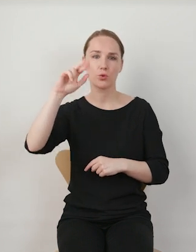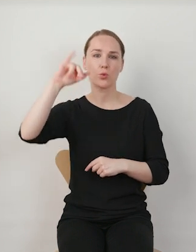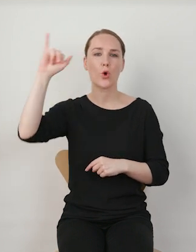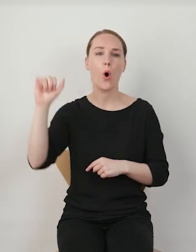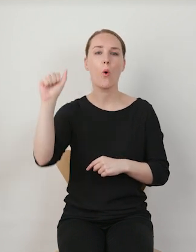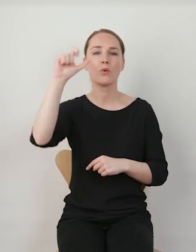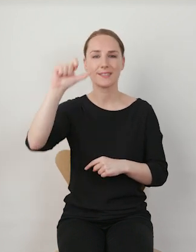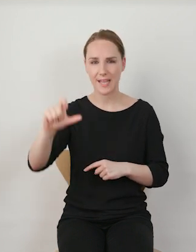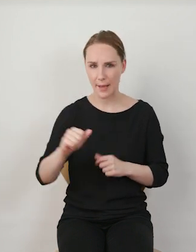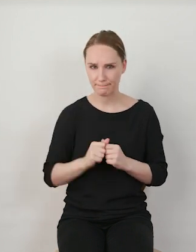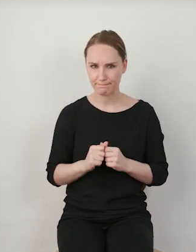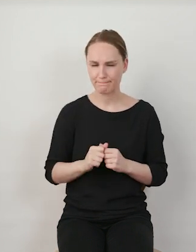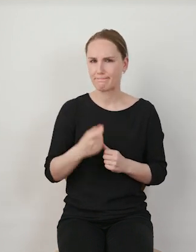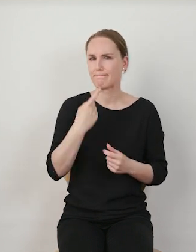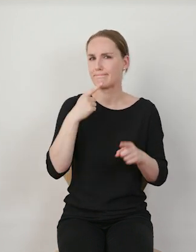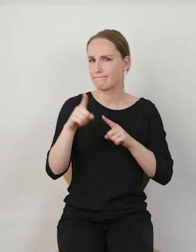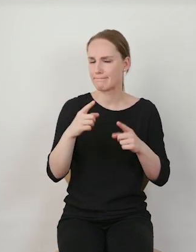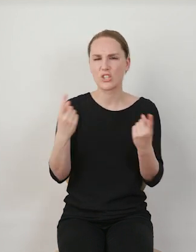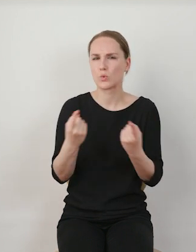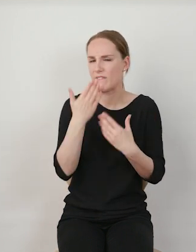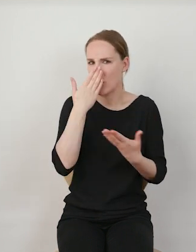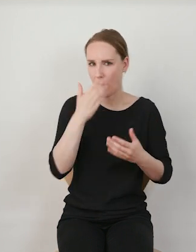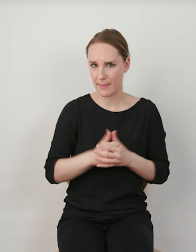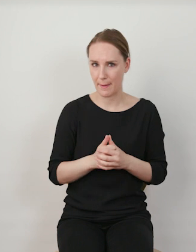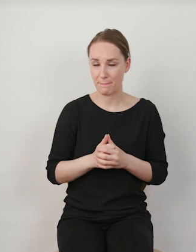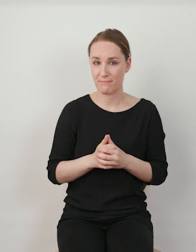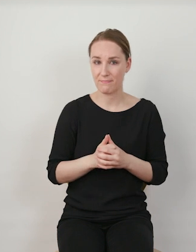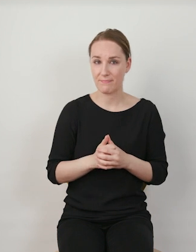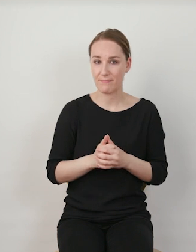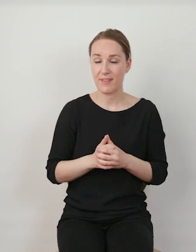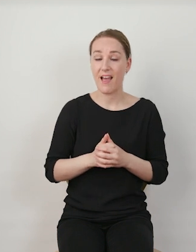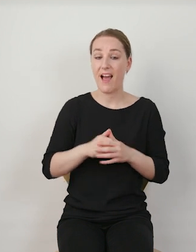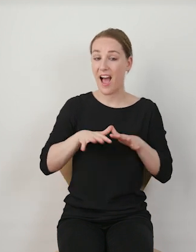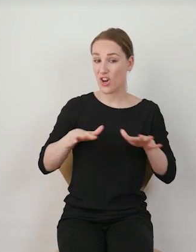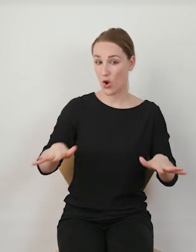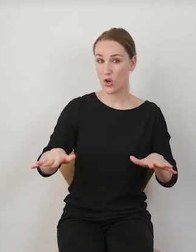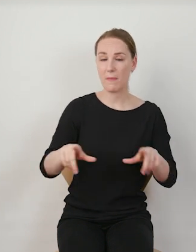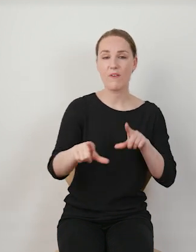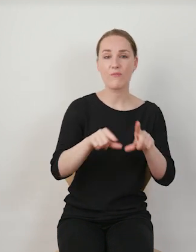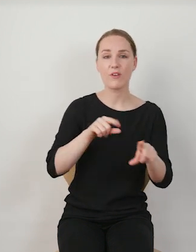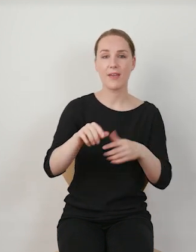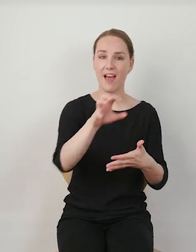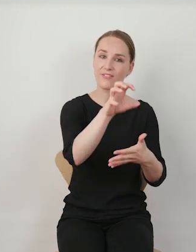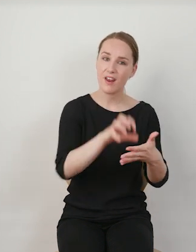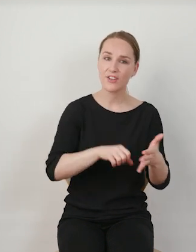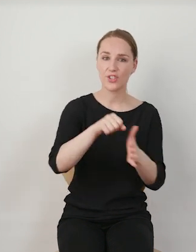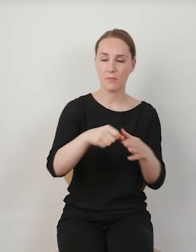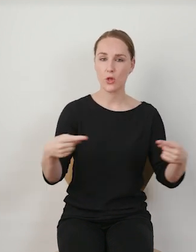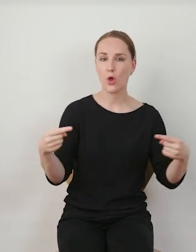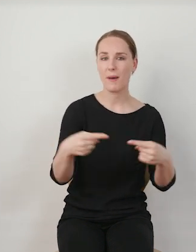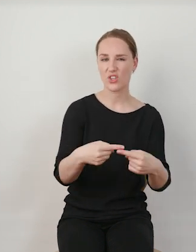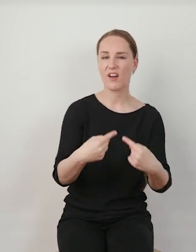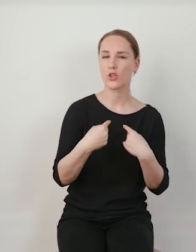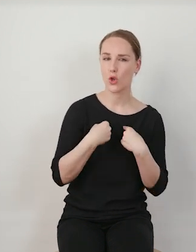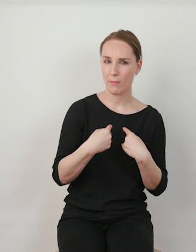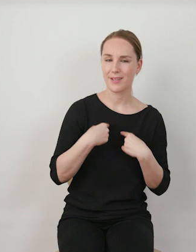takie pojęcie, które opisuje sytuację, w której algorytmy wybierają nam treści zgodne z naszymi przekonaniami,